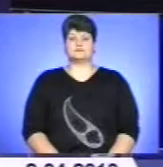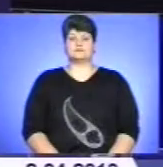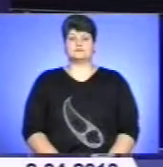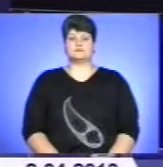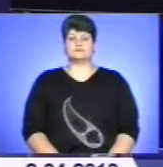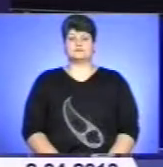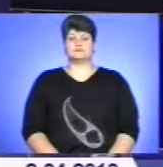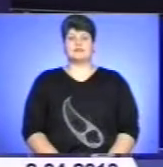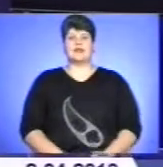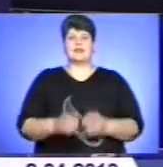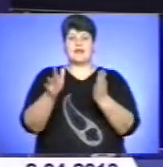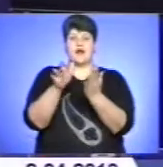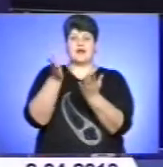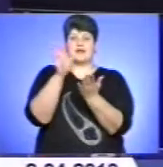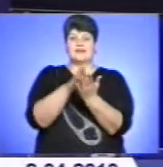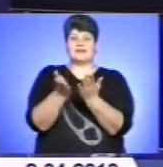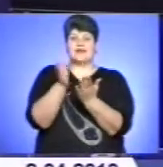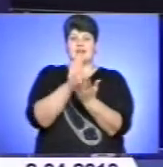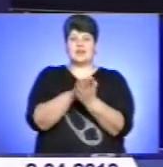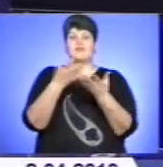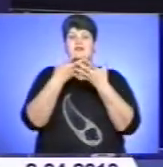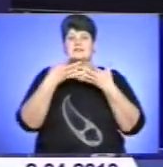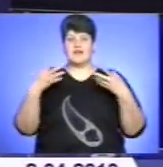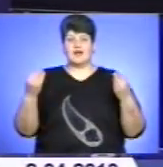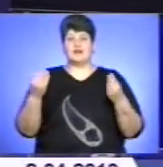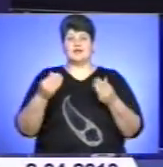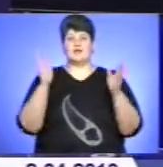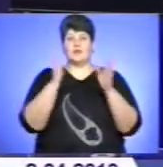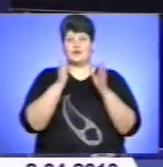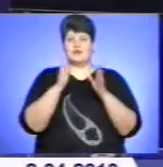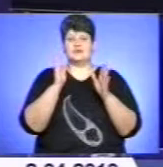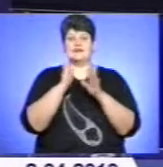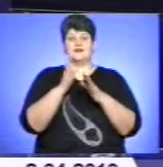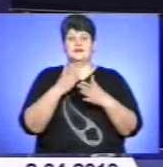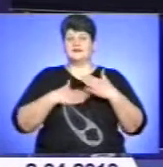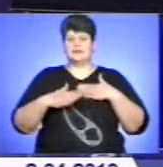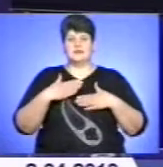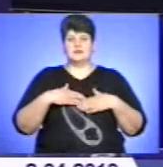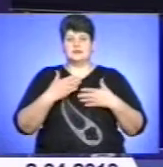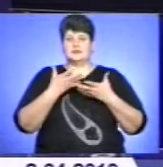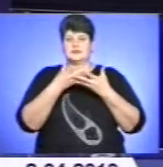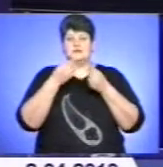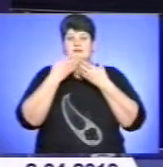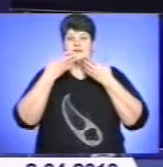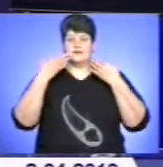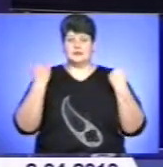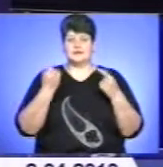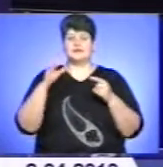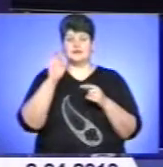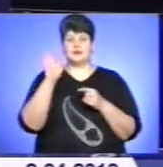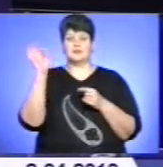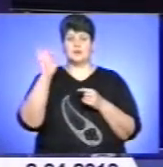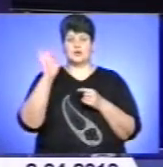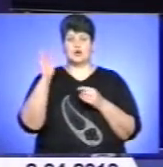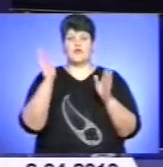На календарі весна, проте погода не поспішає тішити теплом. Така температура повітря змушує задуматися не